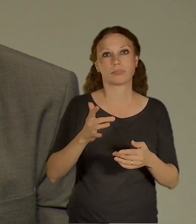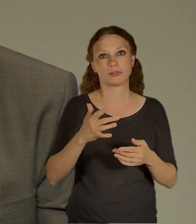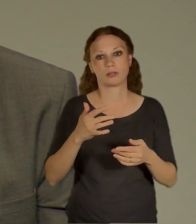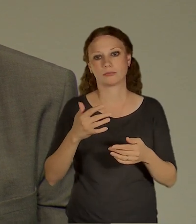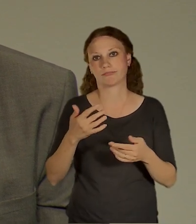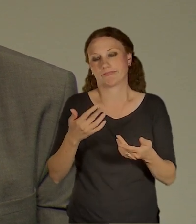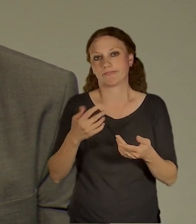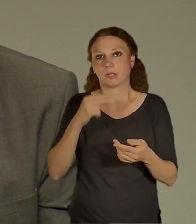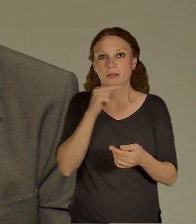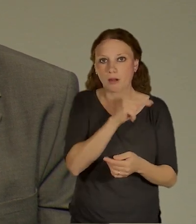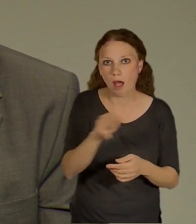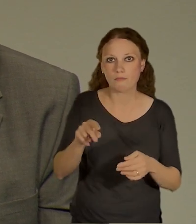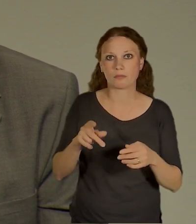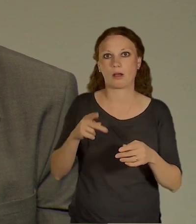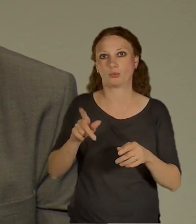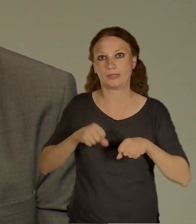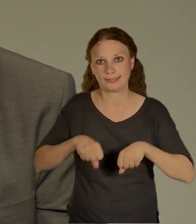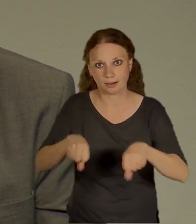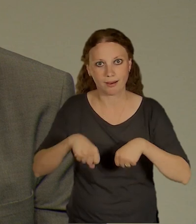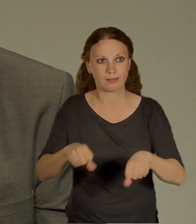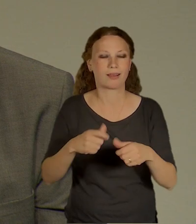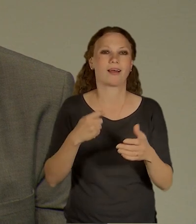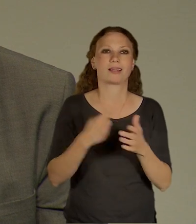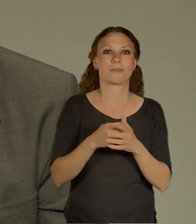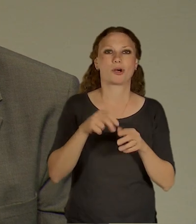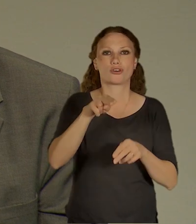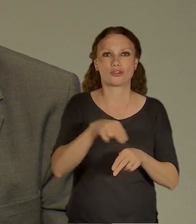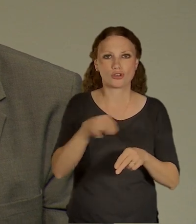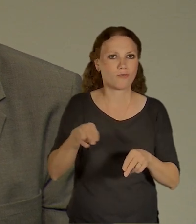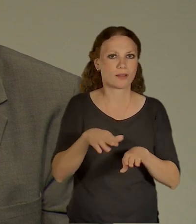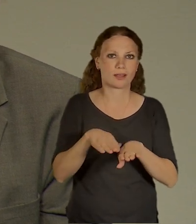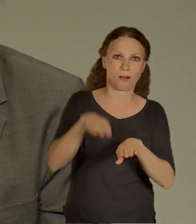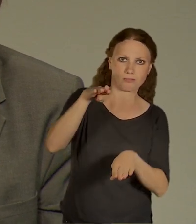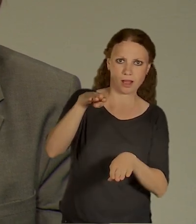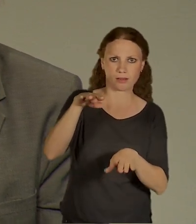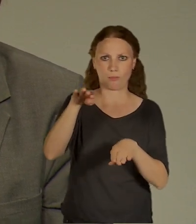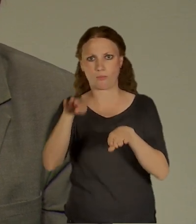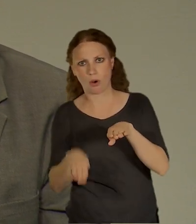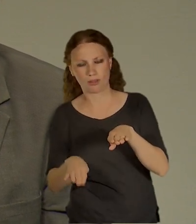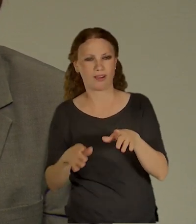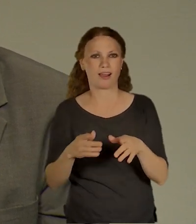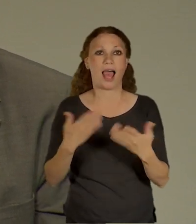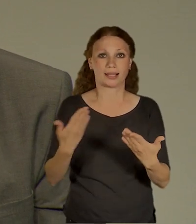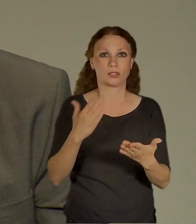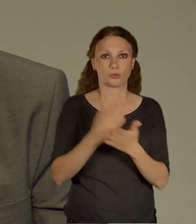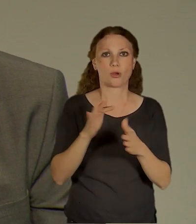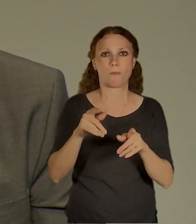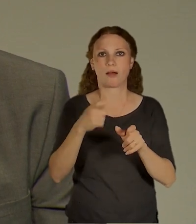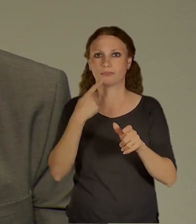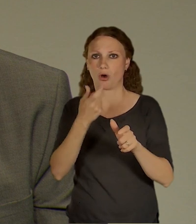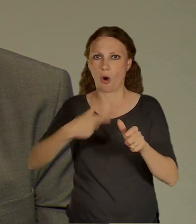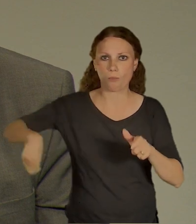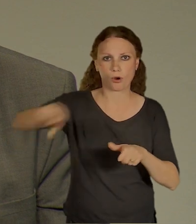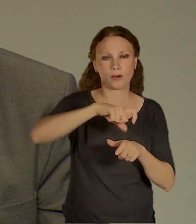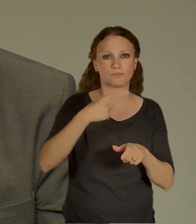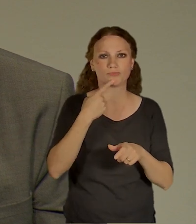Ty mimoúrovňové křižovatky jsou poměrně nákladné na udržbu a vlastně dneska už máme obchvat tohohle toho v podobě vlastně té vysočanské